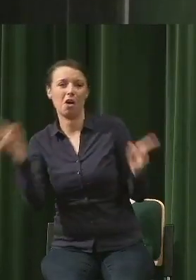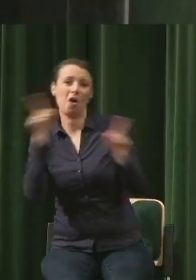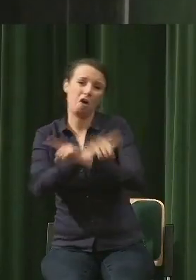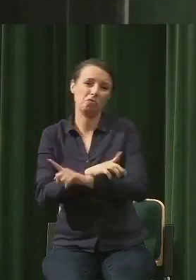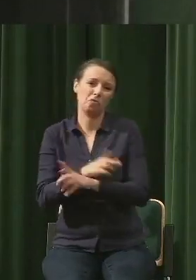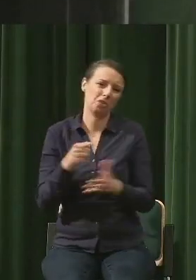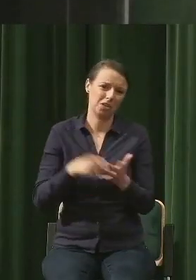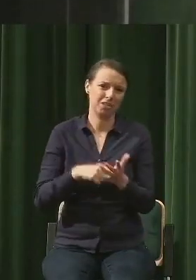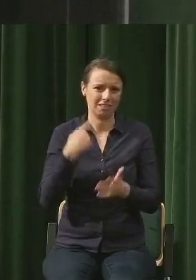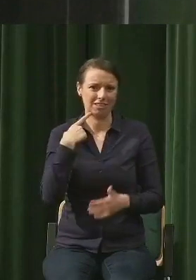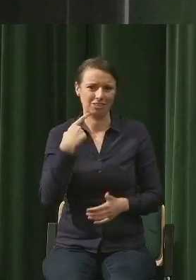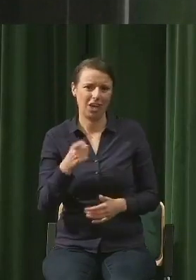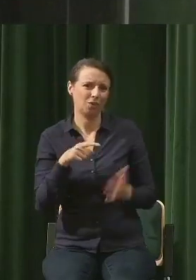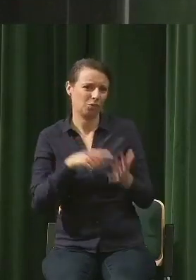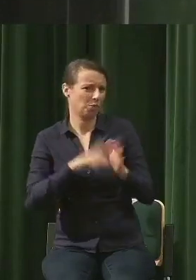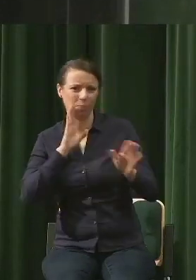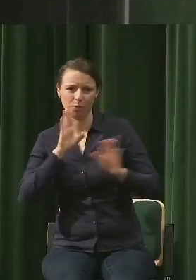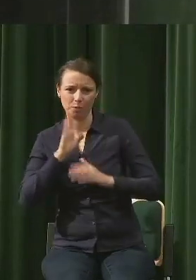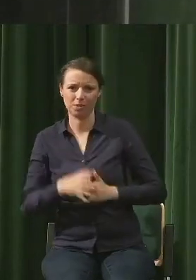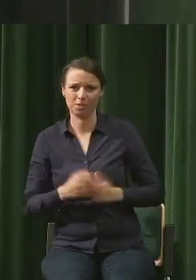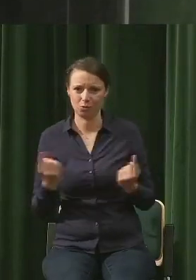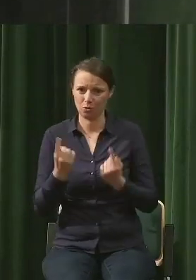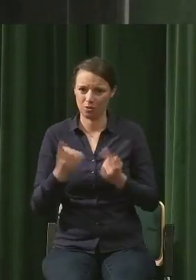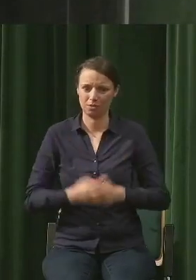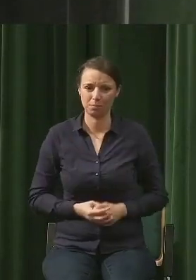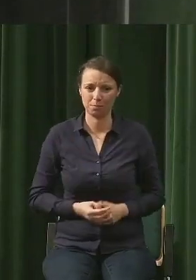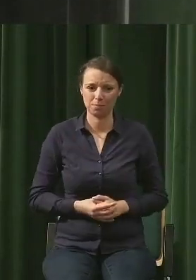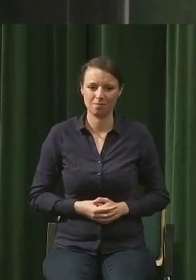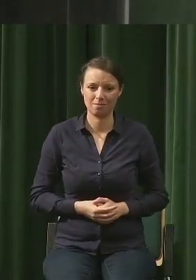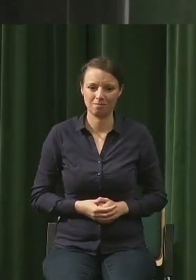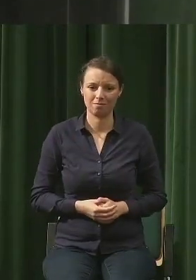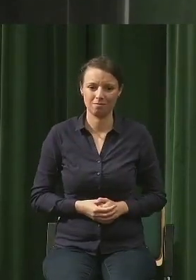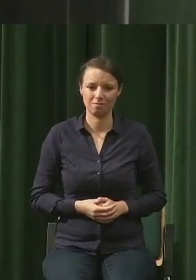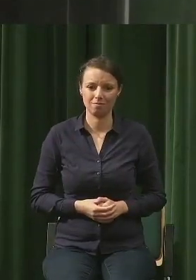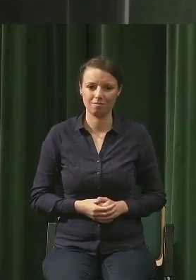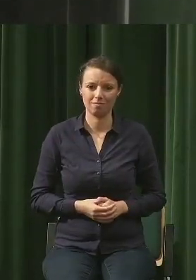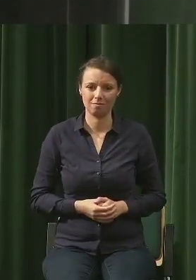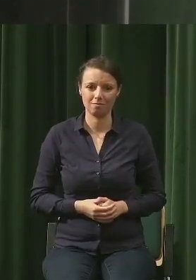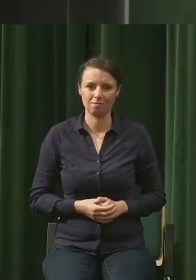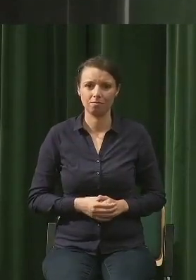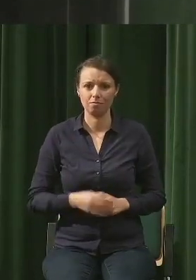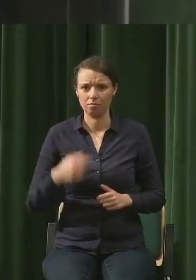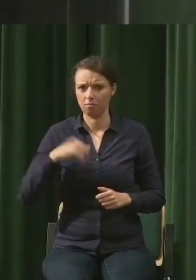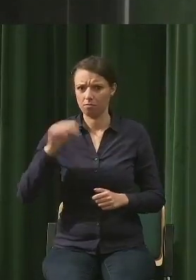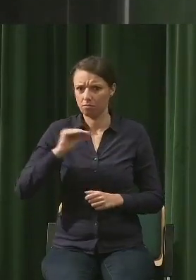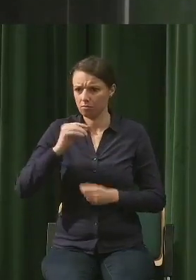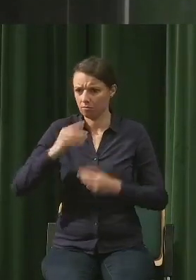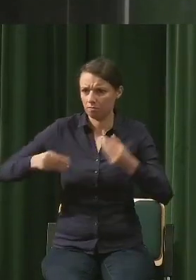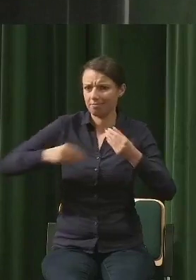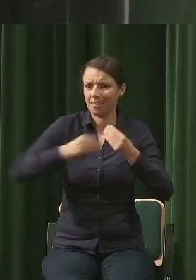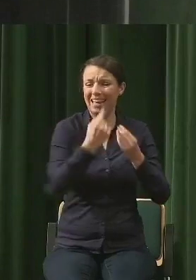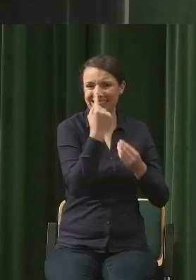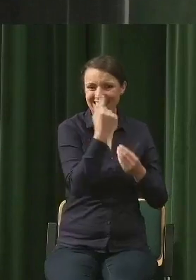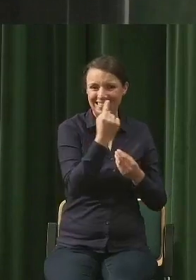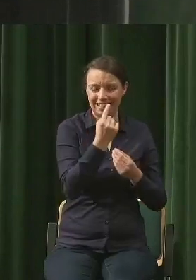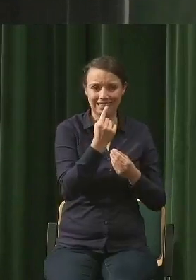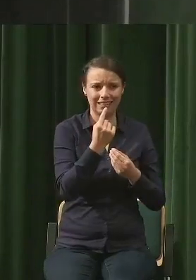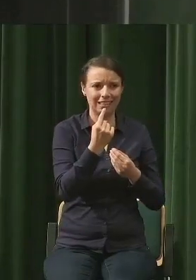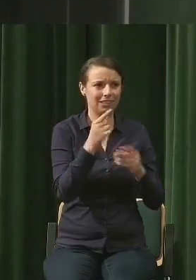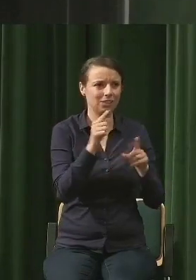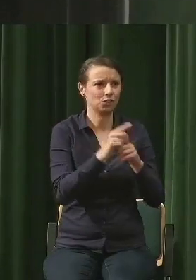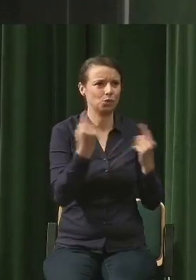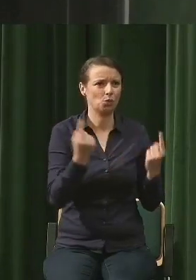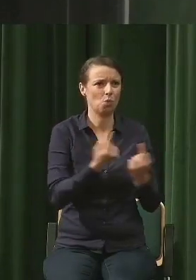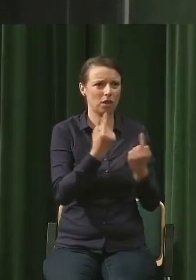tylko do jednej rzeczy, która tutaj padła, ale ja powtarzam, ja jestem, jedyna rzecz, w którą